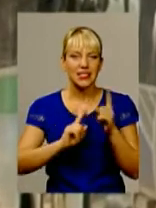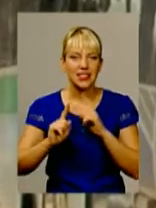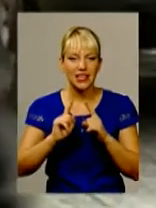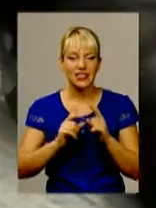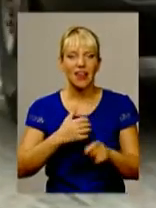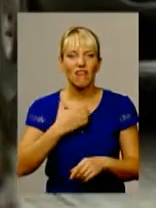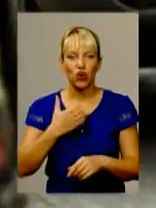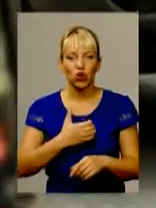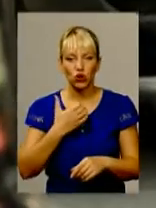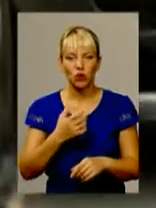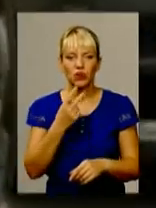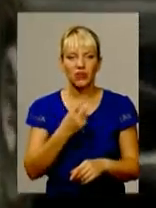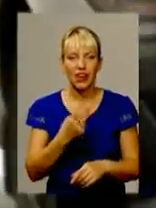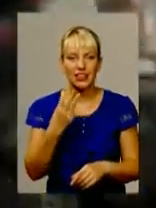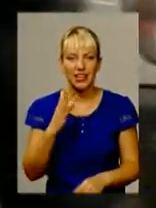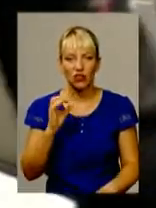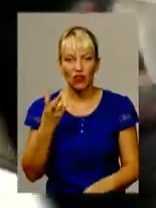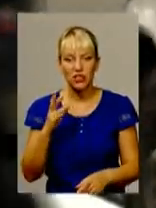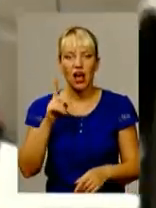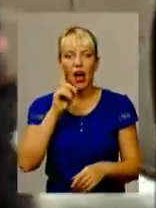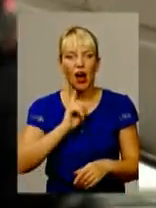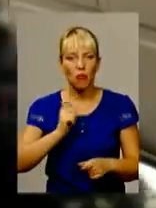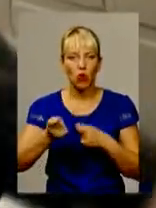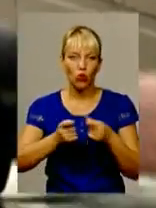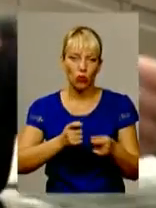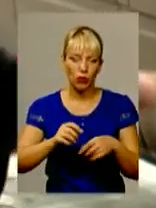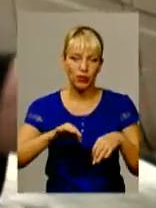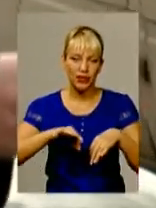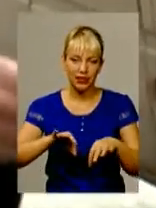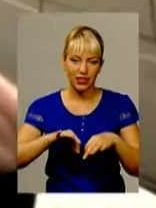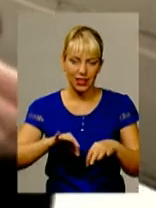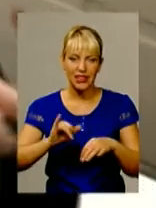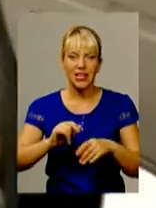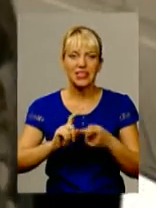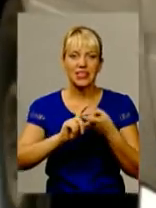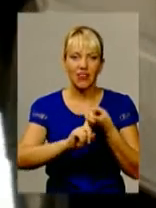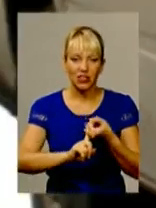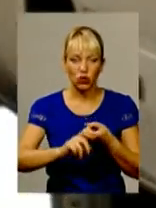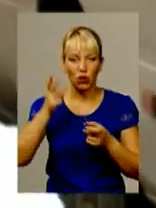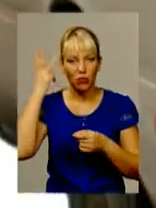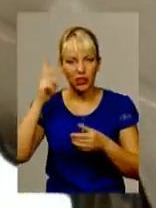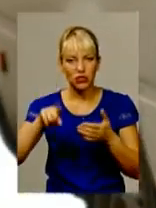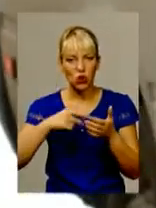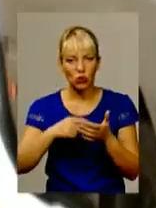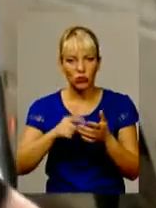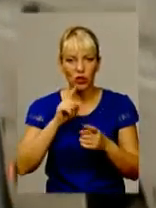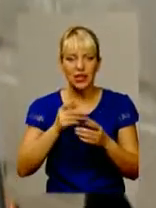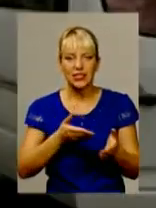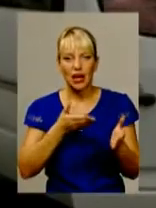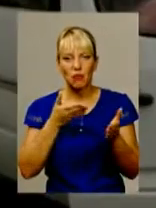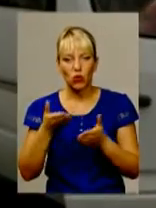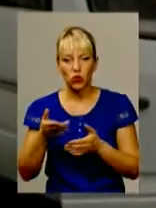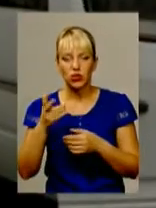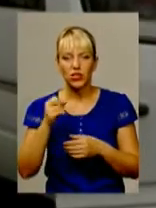23 вересня. А поки що Управління транспорту та зв'язку Хмельницької міської ради запрошує містян взяти участь у громадських обговореннях щодо